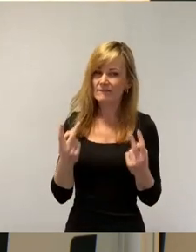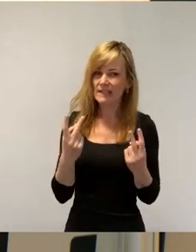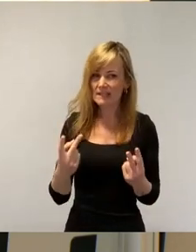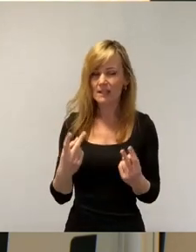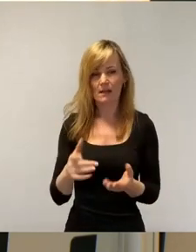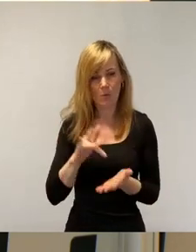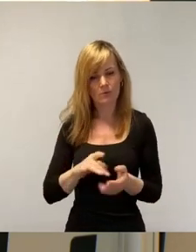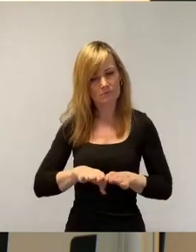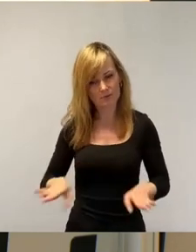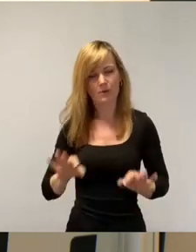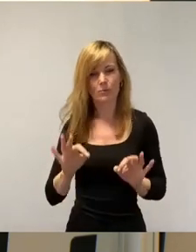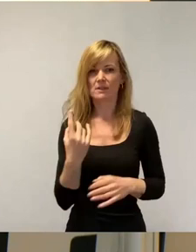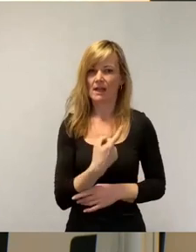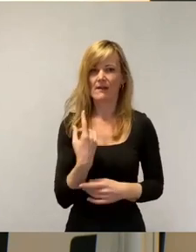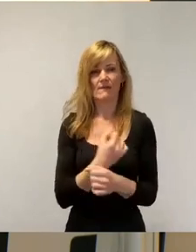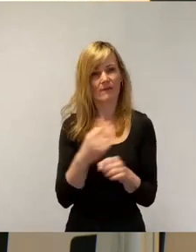Gesellschaft.